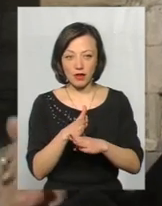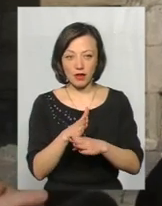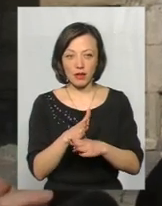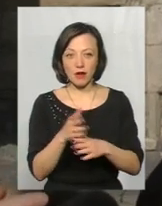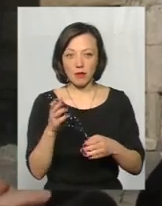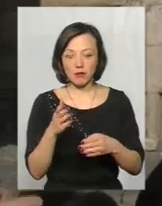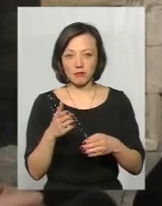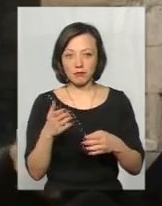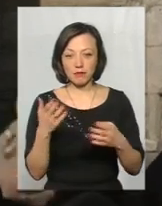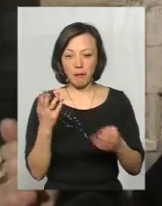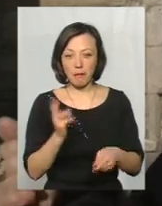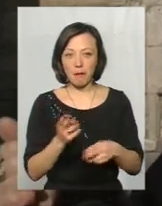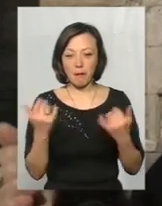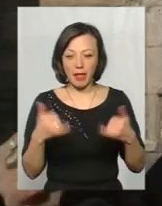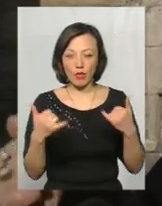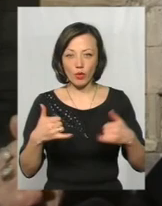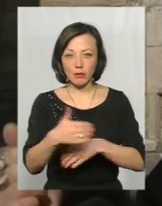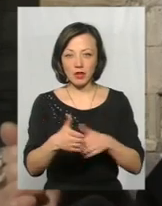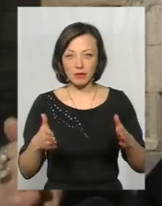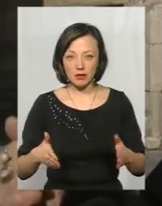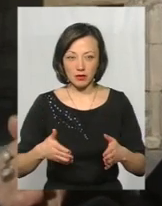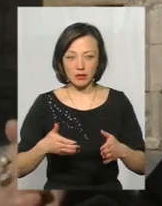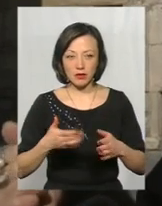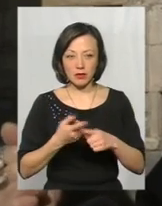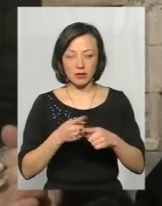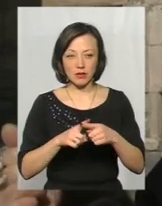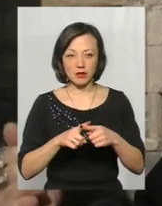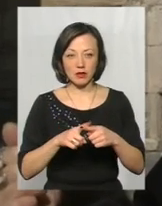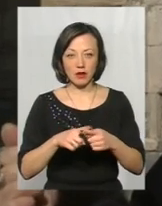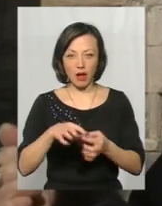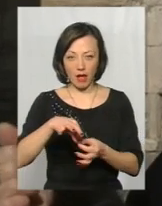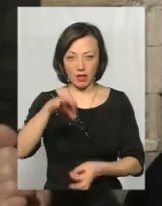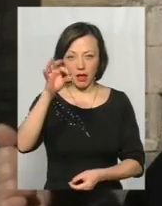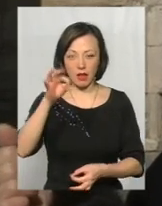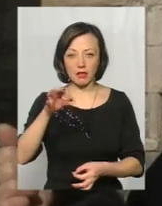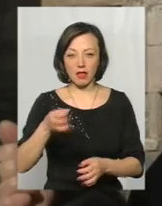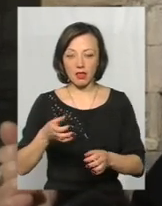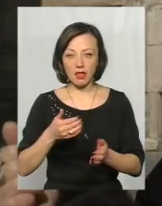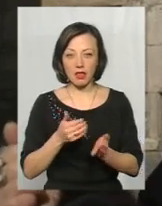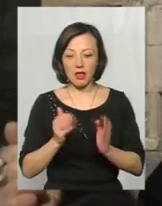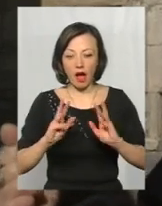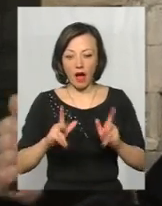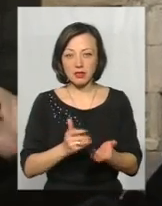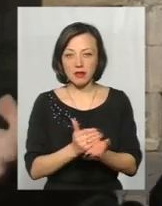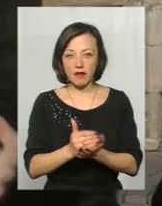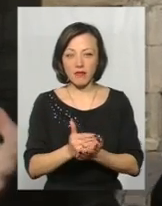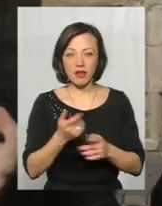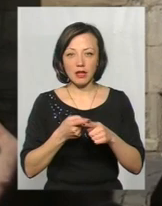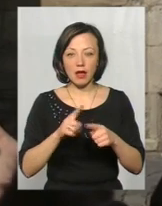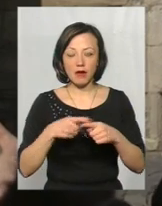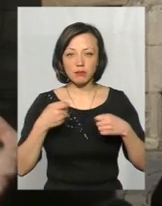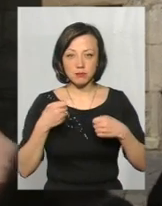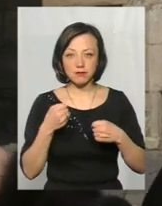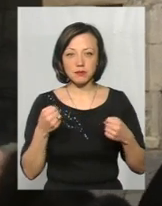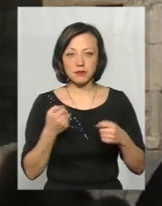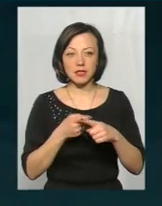мене били бетонними плитами, прив'язали бетонну плиту до канату на екскаватор і били з усією силину це на